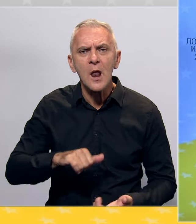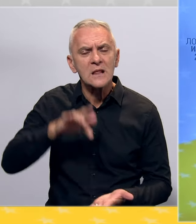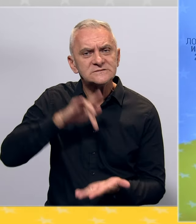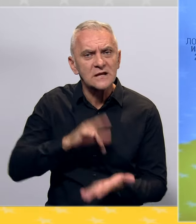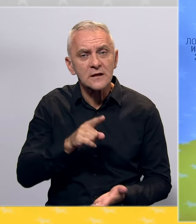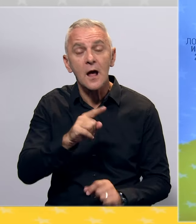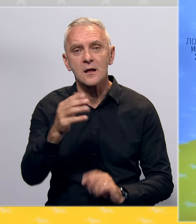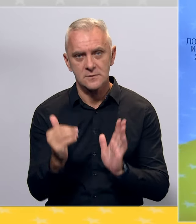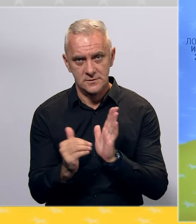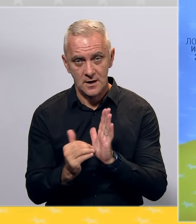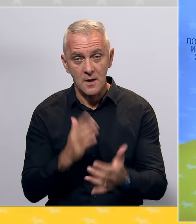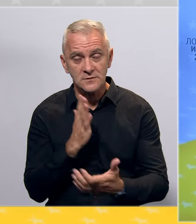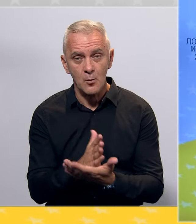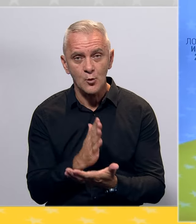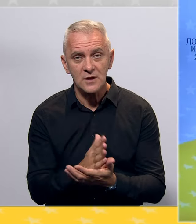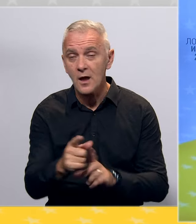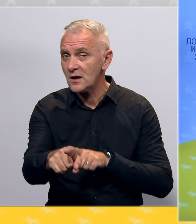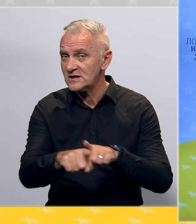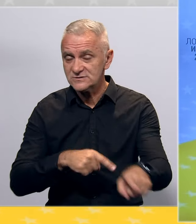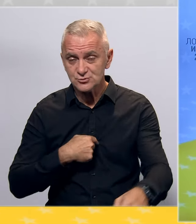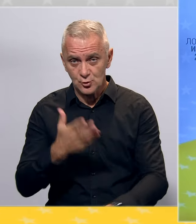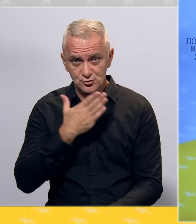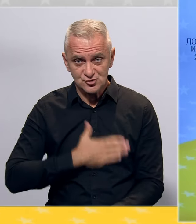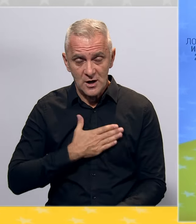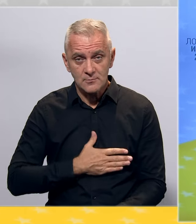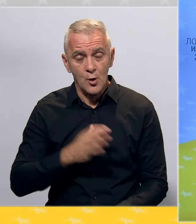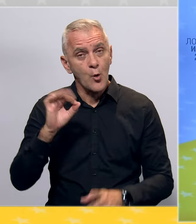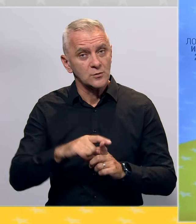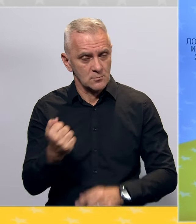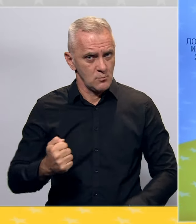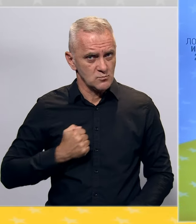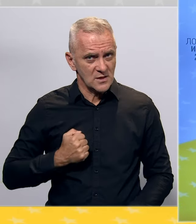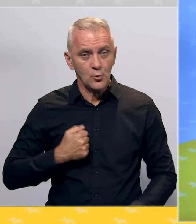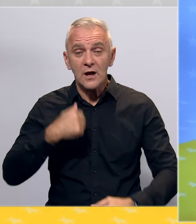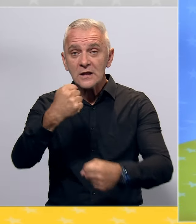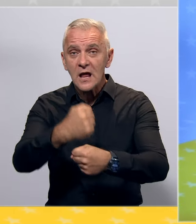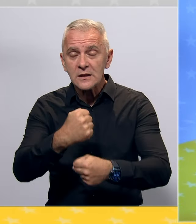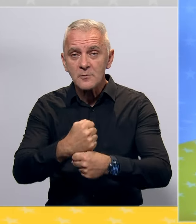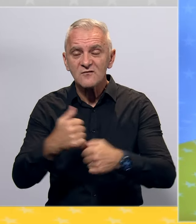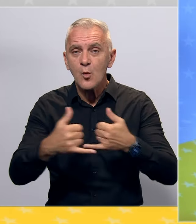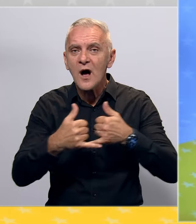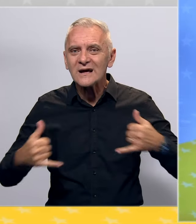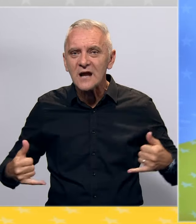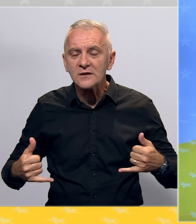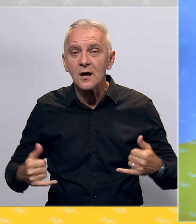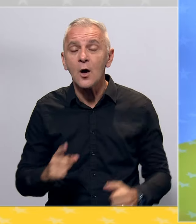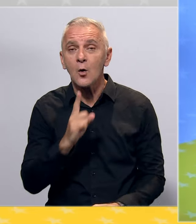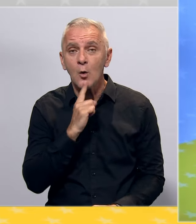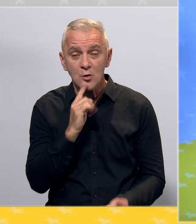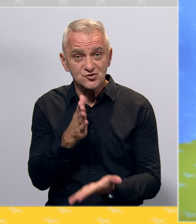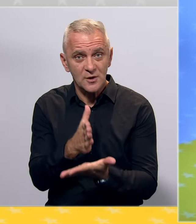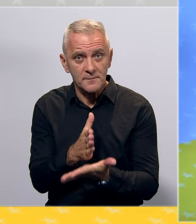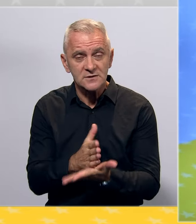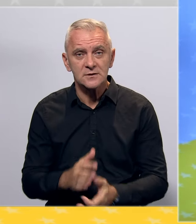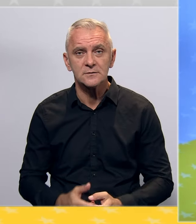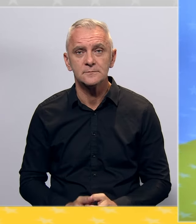mora i treba da bude i također želimo da od Banja Luke napravimo grad koji će biti